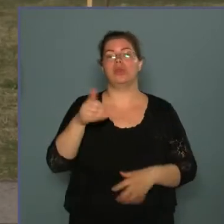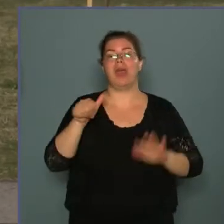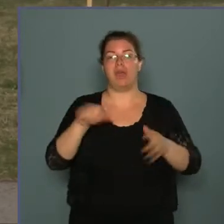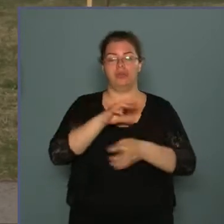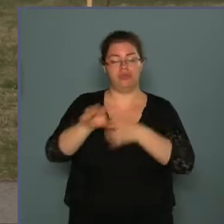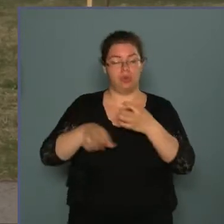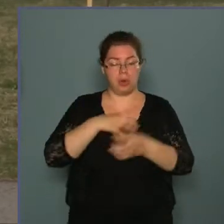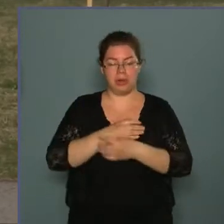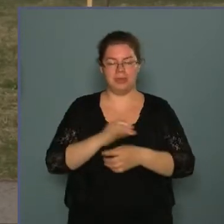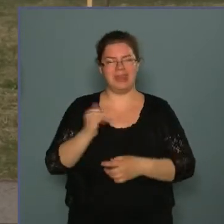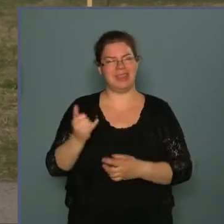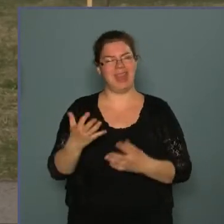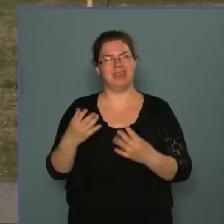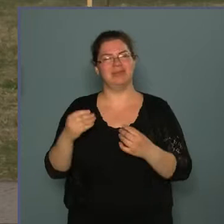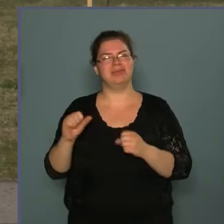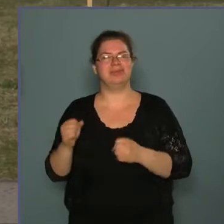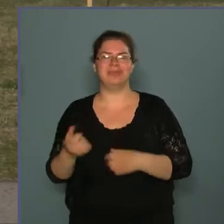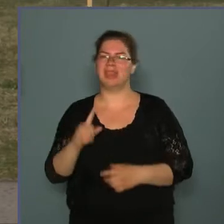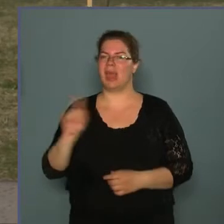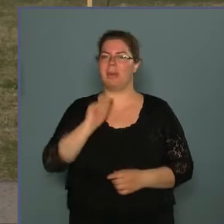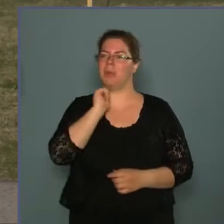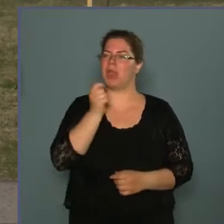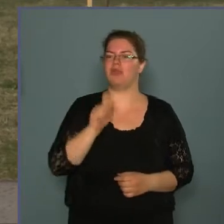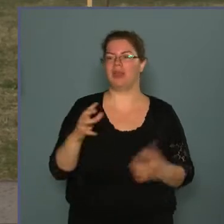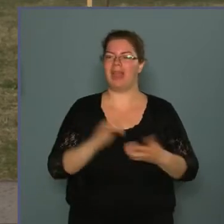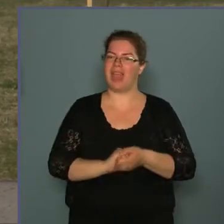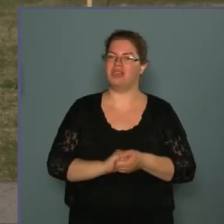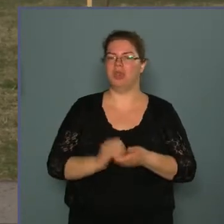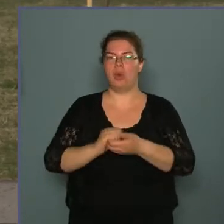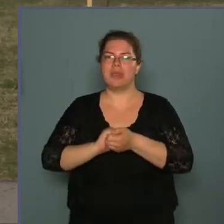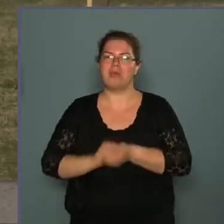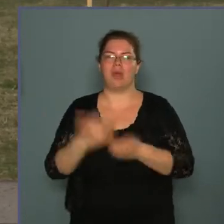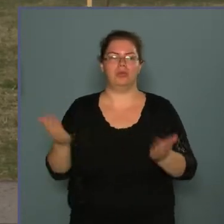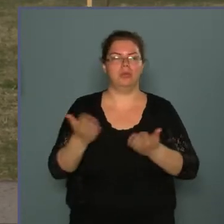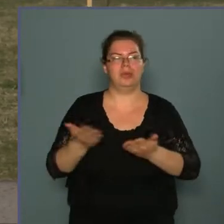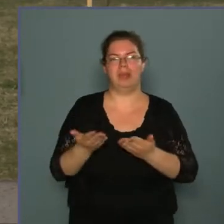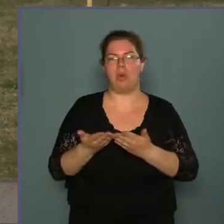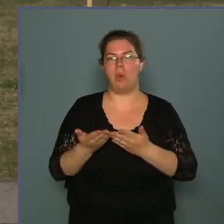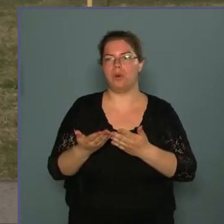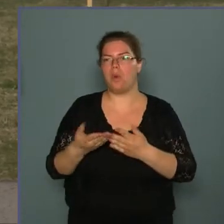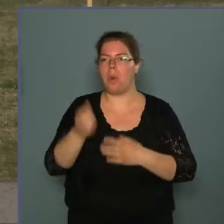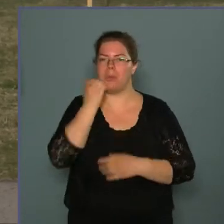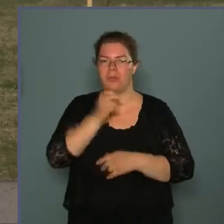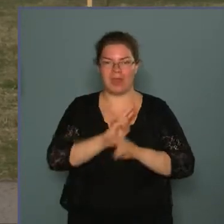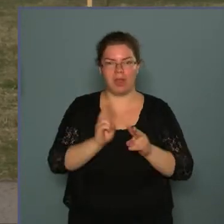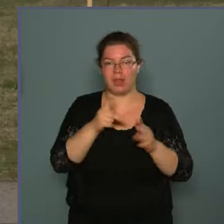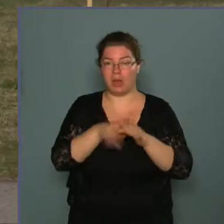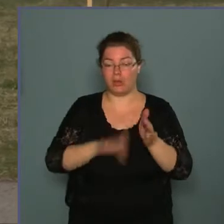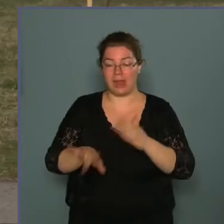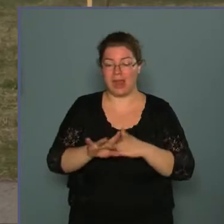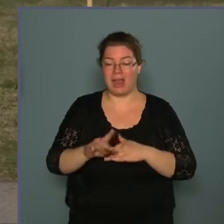forradalom, igen gyakran nem a magyarságot egységre, összefogásra buzdító művekben jelenik meg a köztereken,